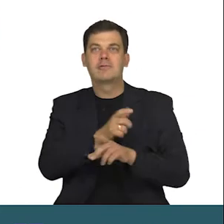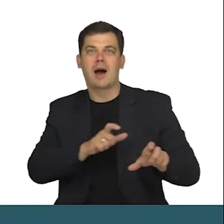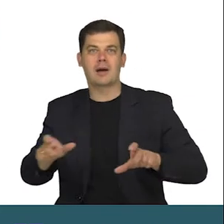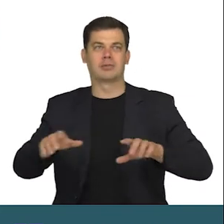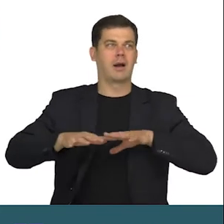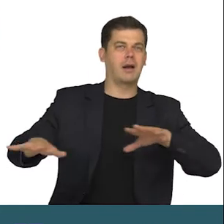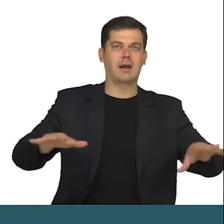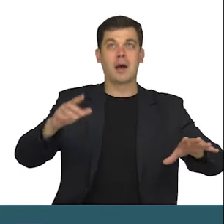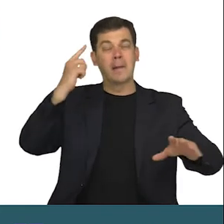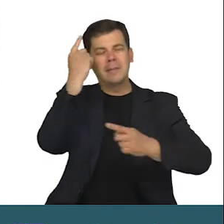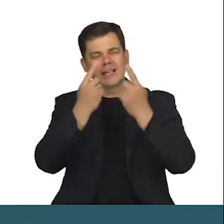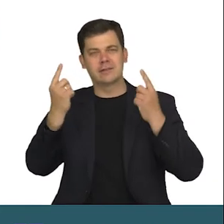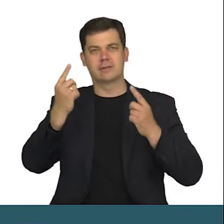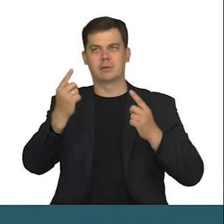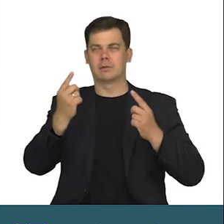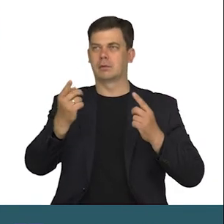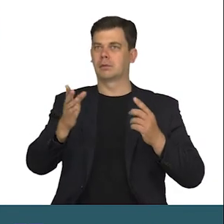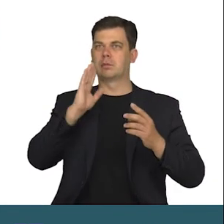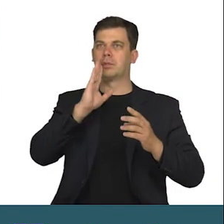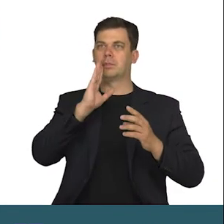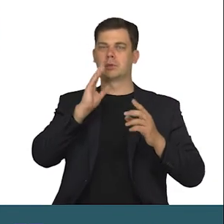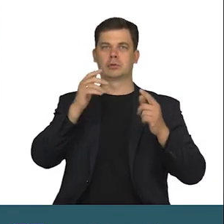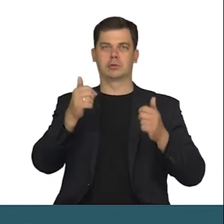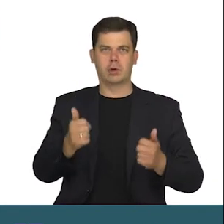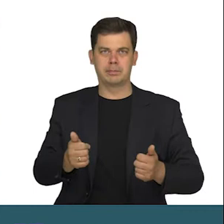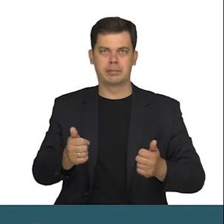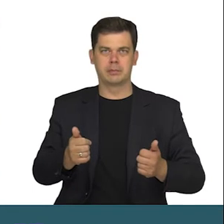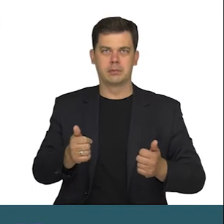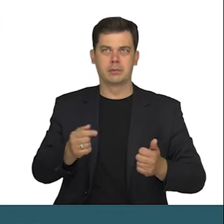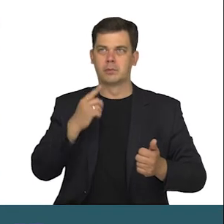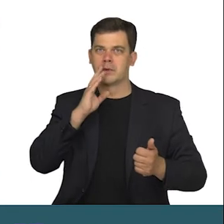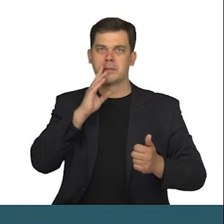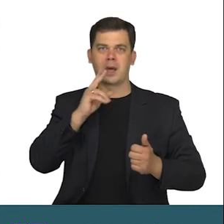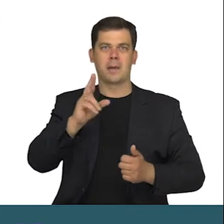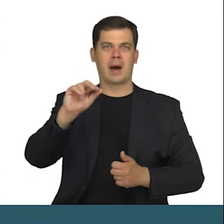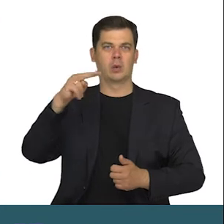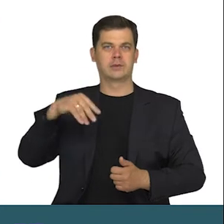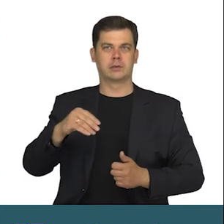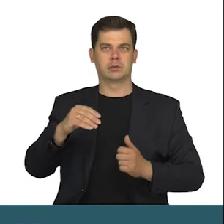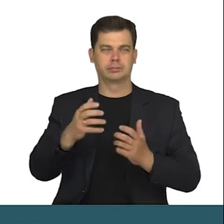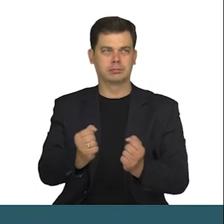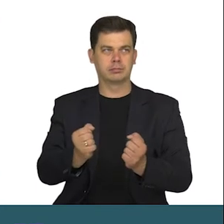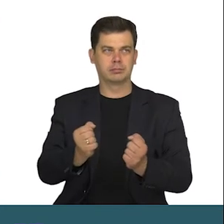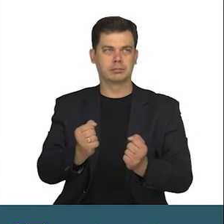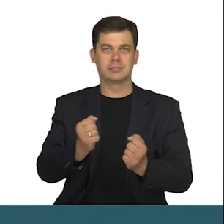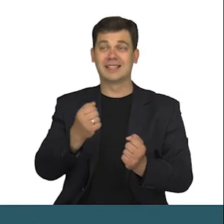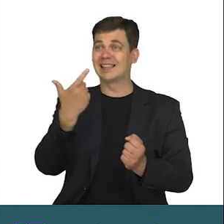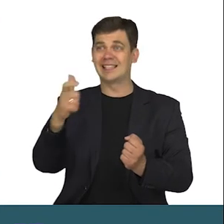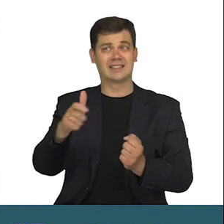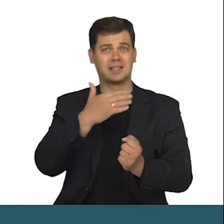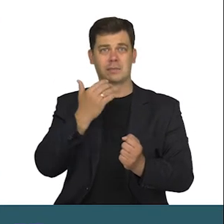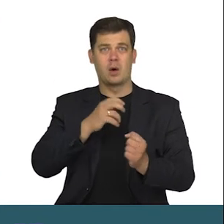gonitwy myśli. Jakby stop klatka, spauzowany obraz. Nic się nie rusza.